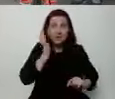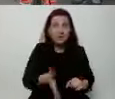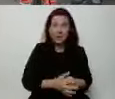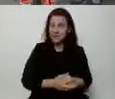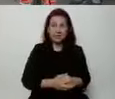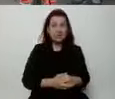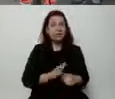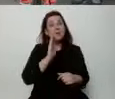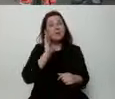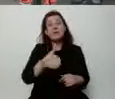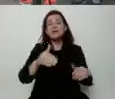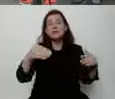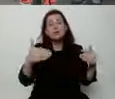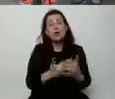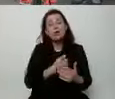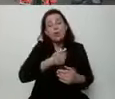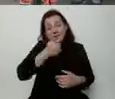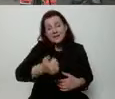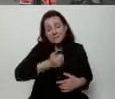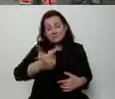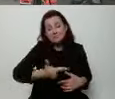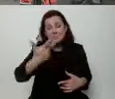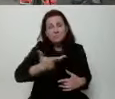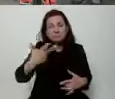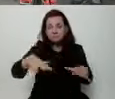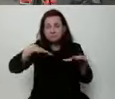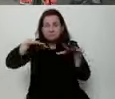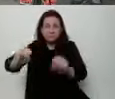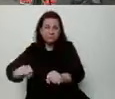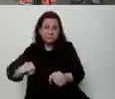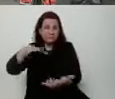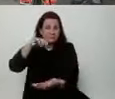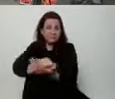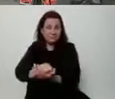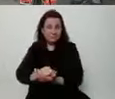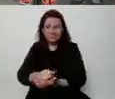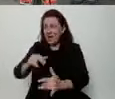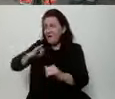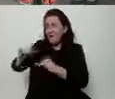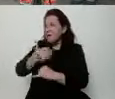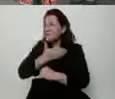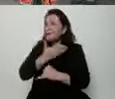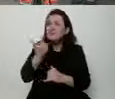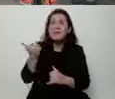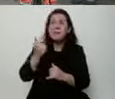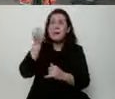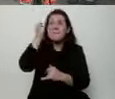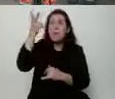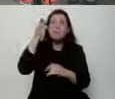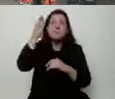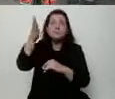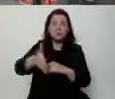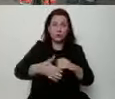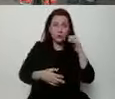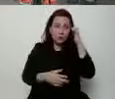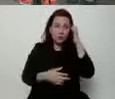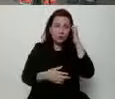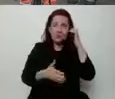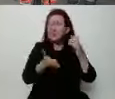kolejne kilka lat monopolu. Władzy, która nie ma pomysłu na przyszłość. Władzy, która nie jest uczciwa.